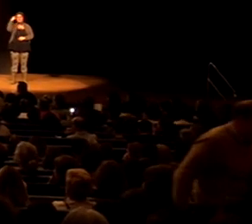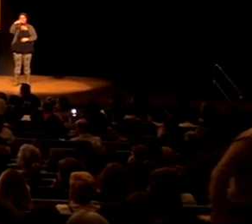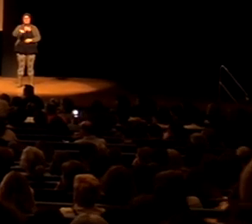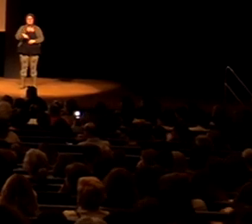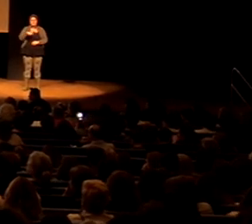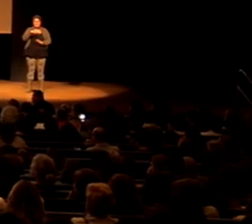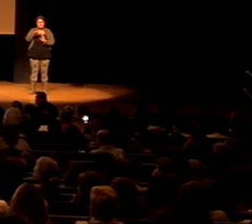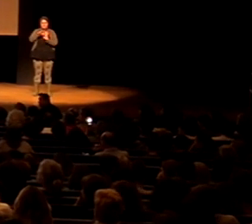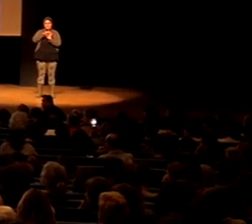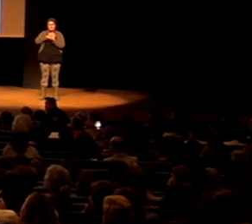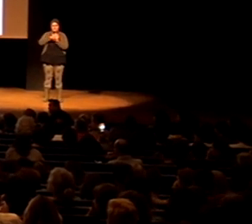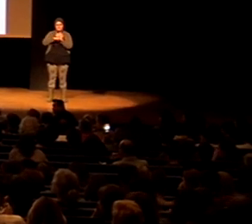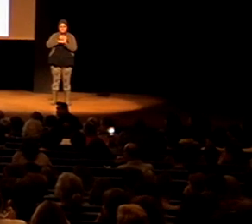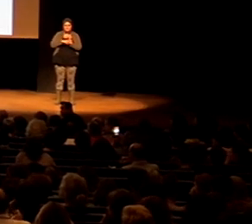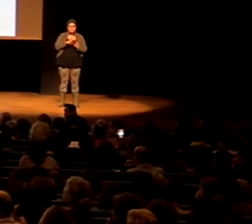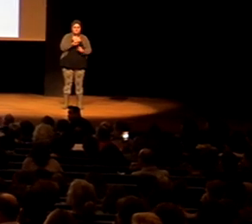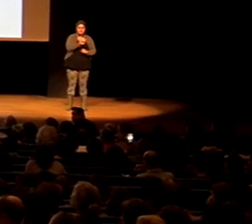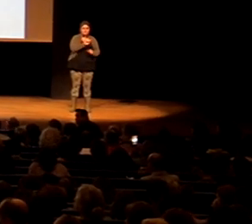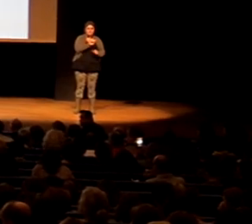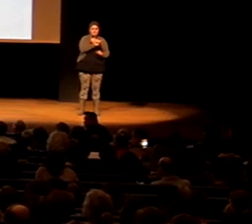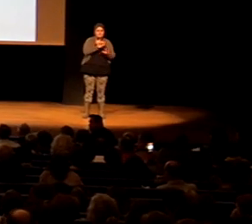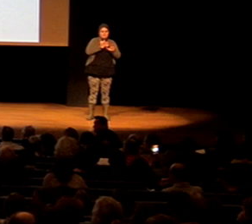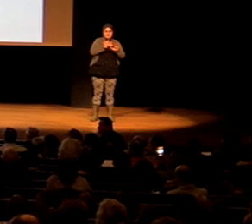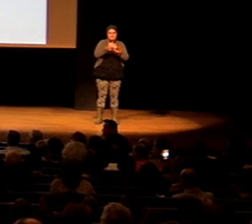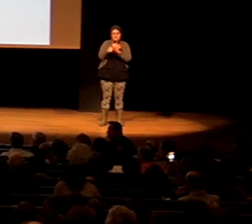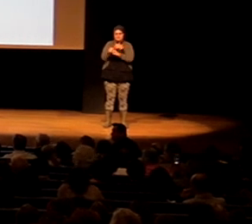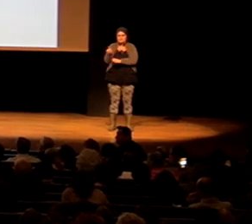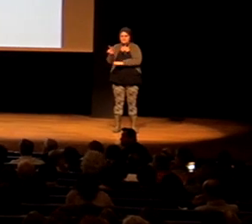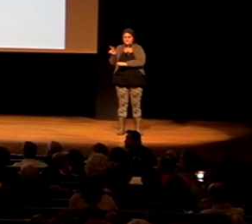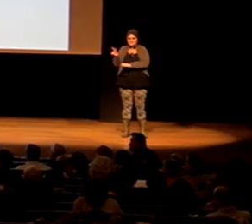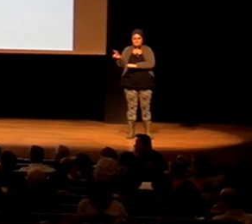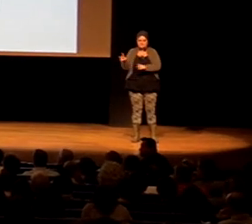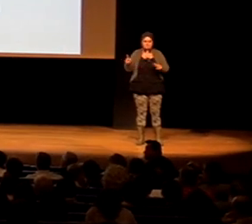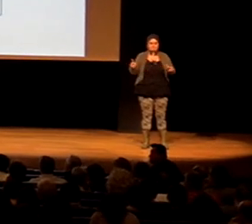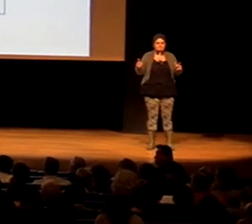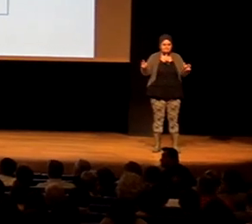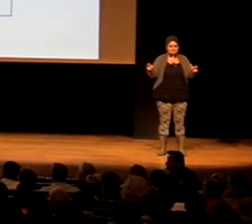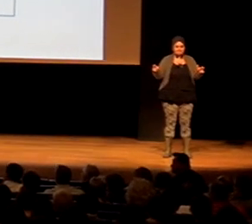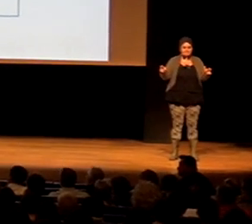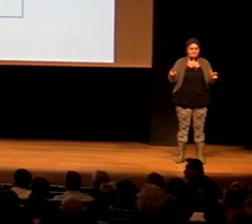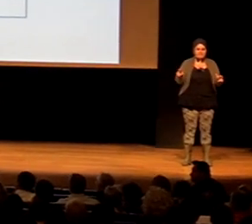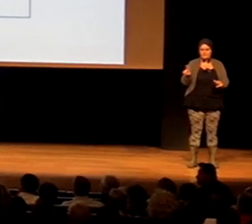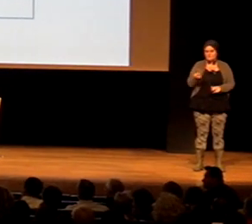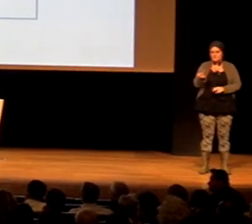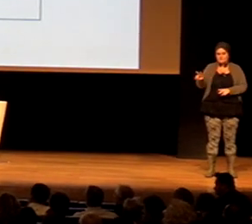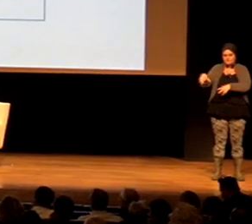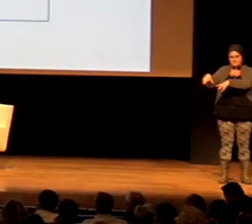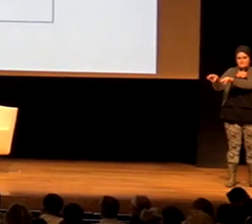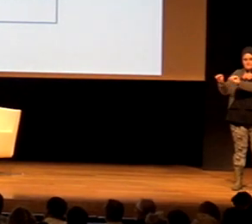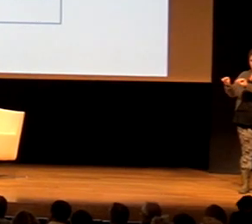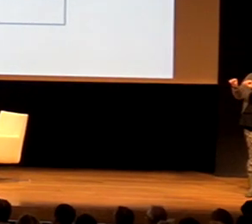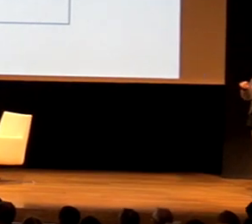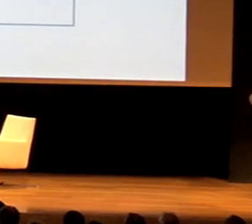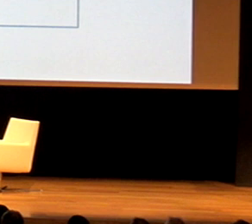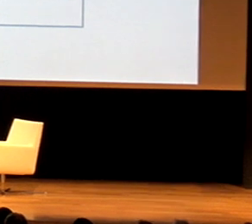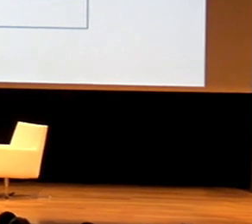honen denpora lerroa, emere txitik, hogeita bira bitartean zabaltzen da, hogeita bian amaituko da beraz, eta